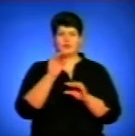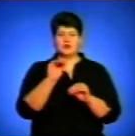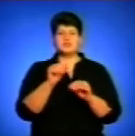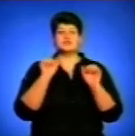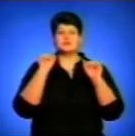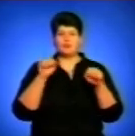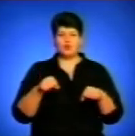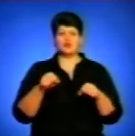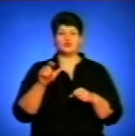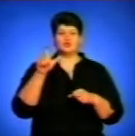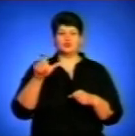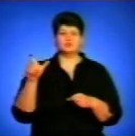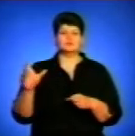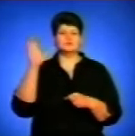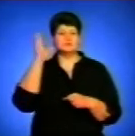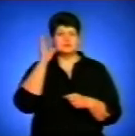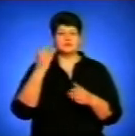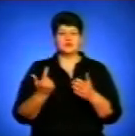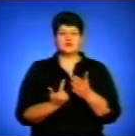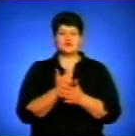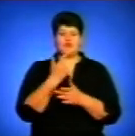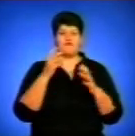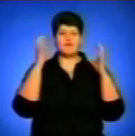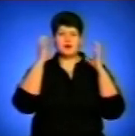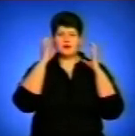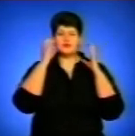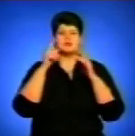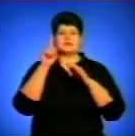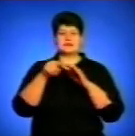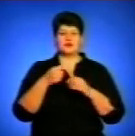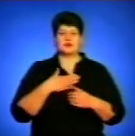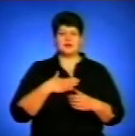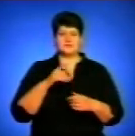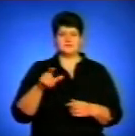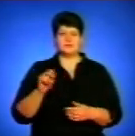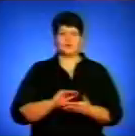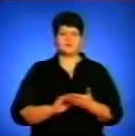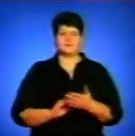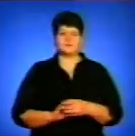слухачі знову почути улюблені передачі в ефірі цього радіо, знають наші кореспонденти.